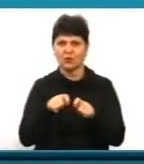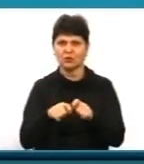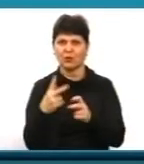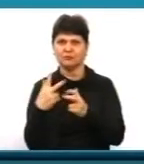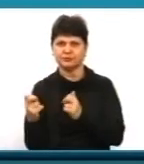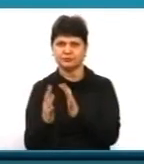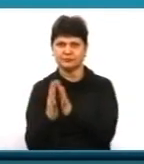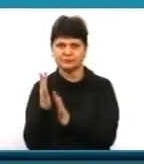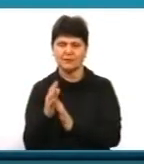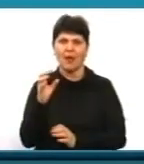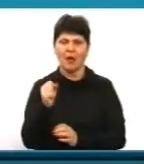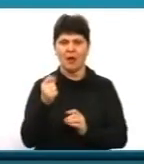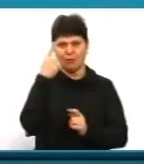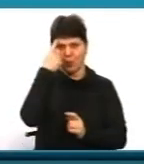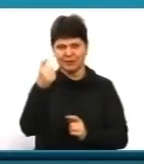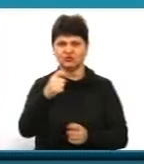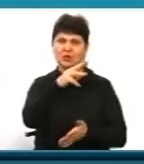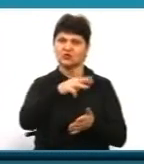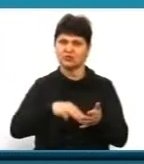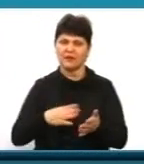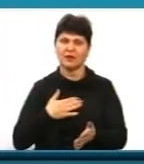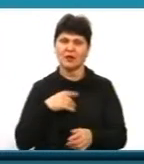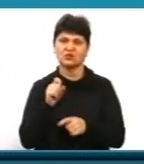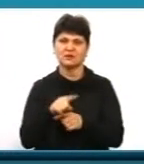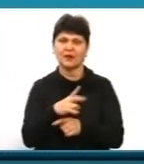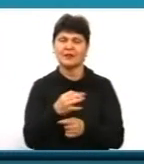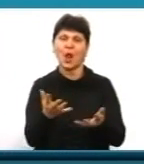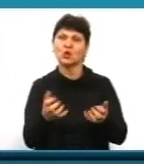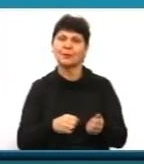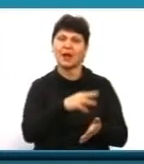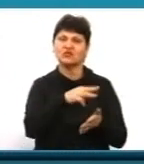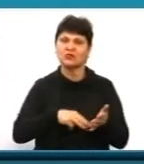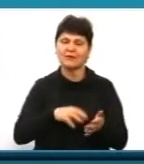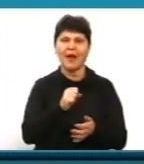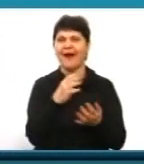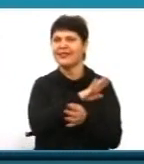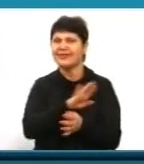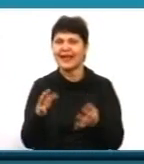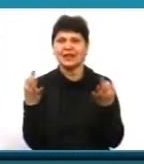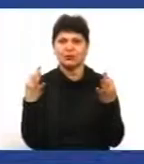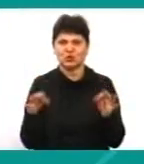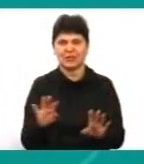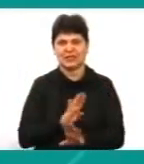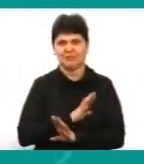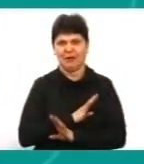а мають бути попереджувальні штрафи. Наше завдання – не отримати штраф, а не допустити смертей на дорозі.